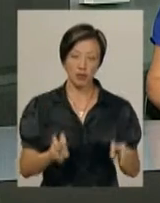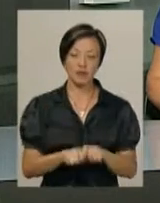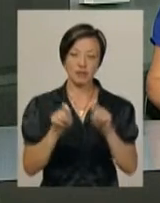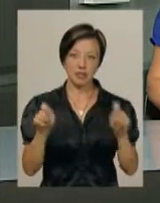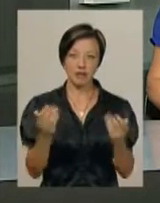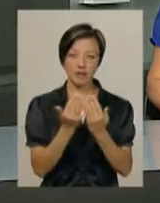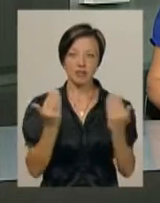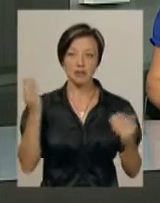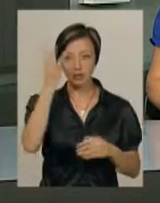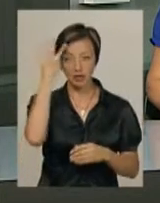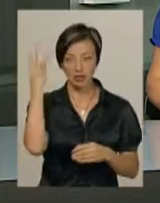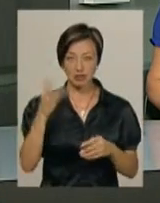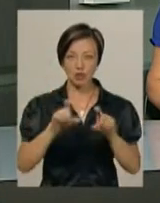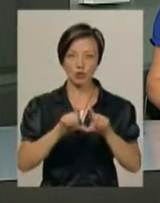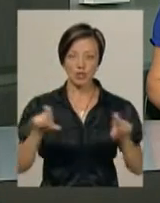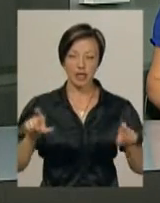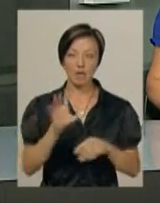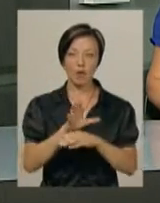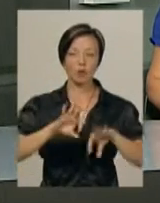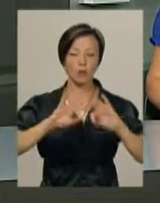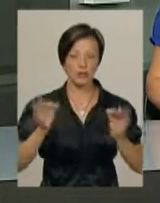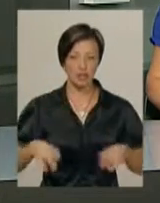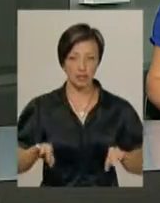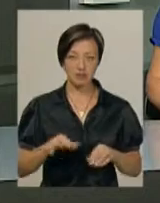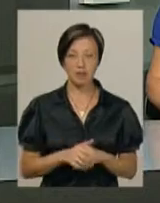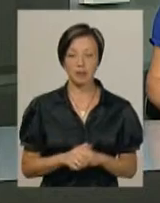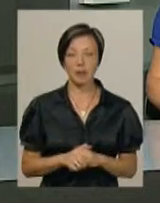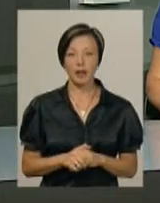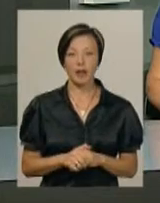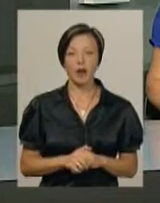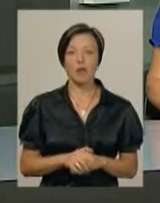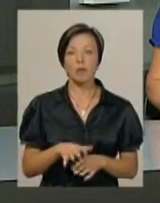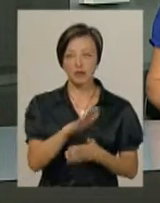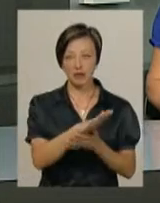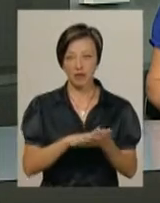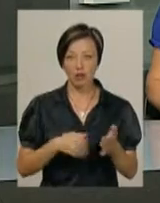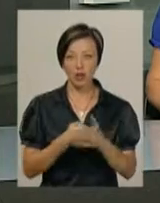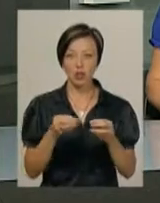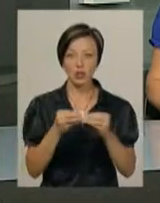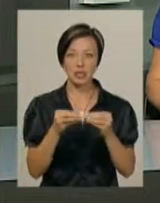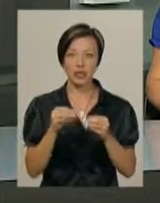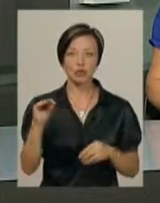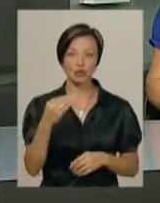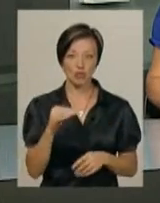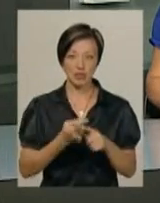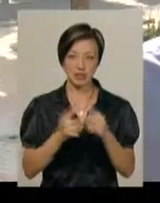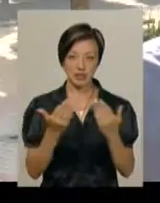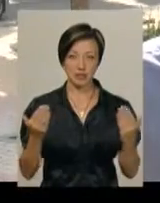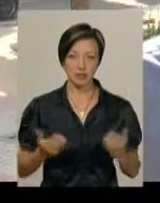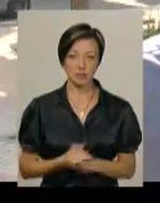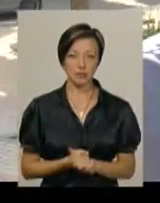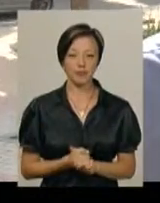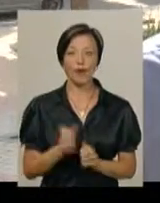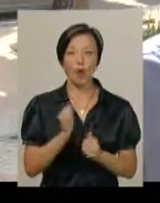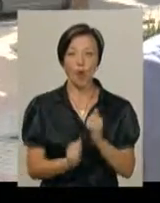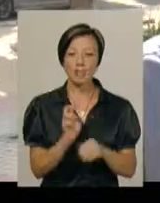фотовиставки у Хмельницькому музеї студії фотомистецтва. За словами Віталія Савіна, вона триватиме до 10 жовтня. Кожен